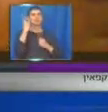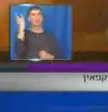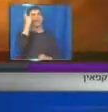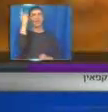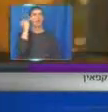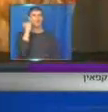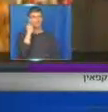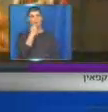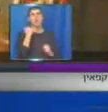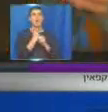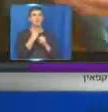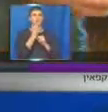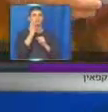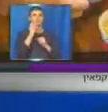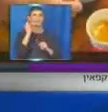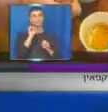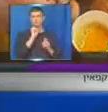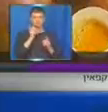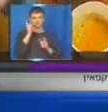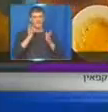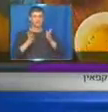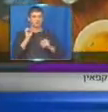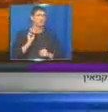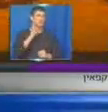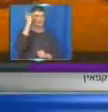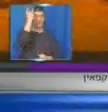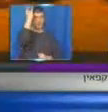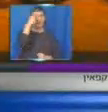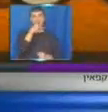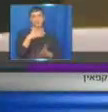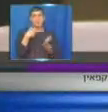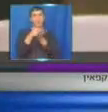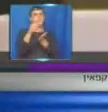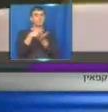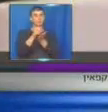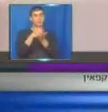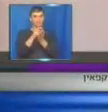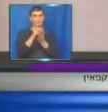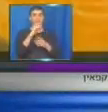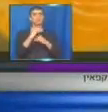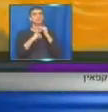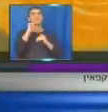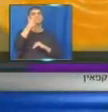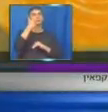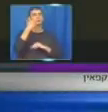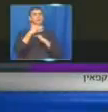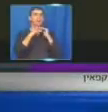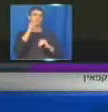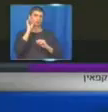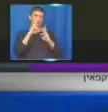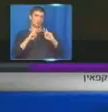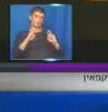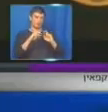האמריקאי, עשה לאסטרונאוטים. אבל מכך אנחנו ממשיכים, ובשלב הראשון, זה שלב ראשון של מחקר, אנחנו